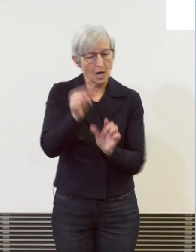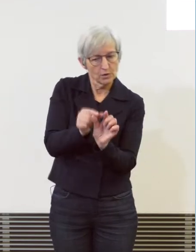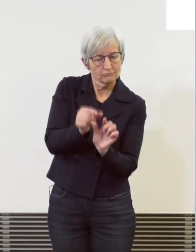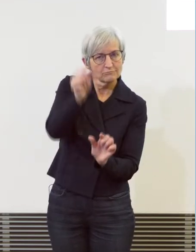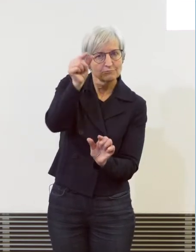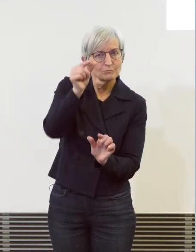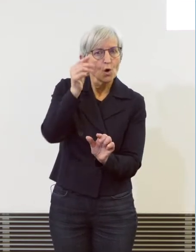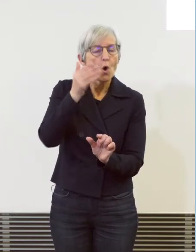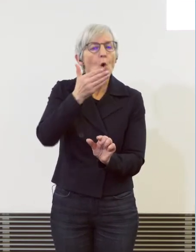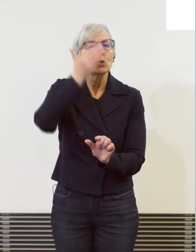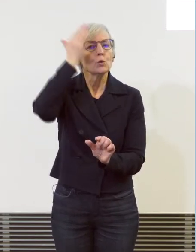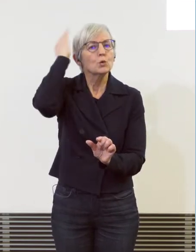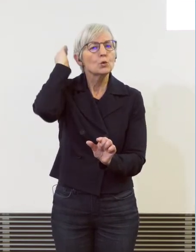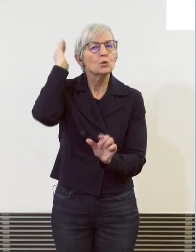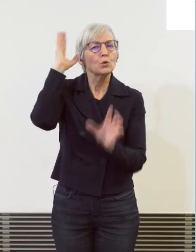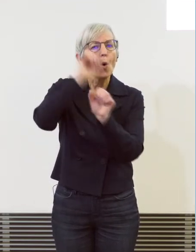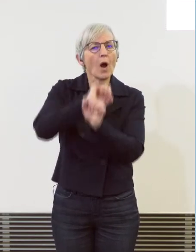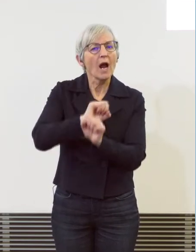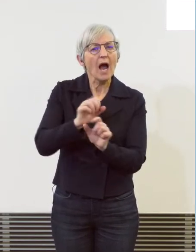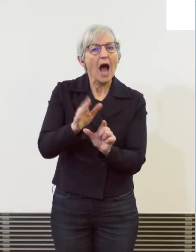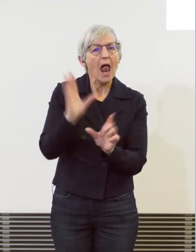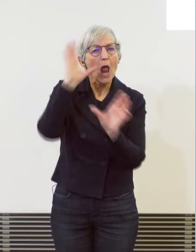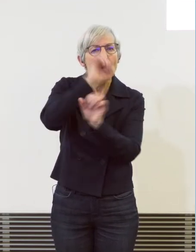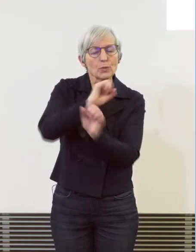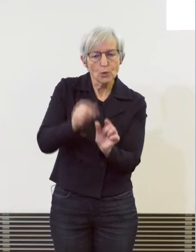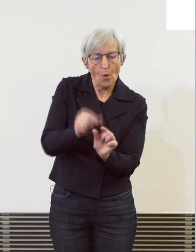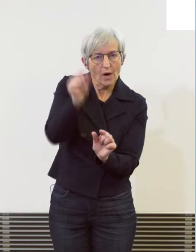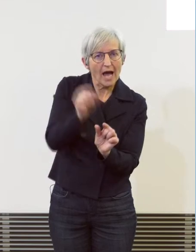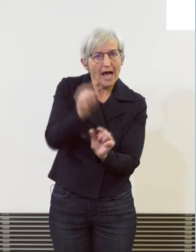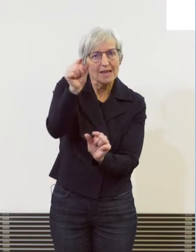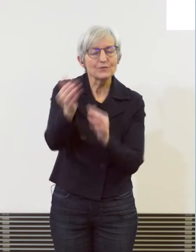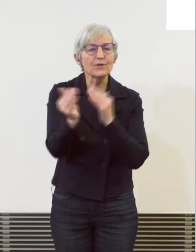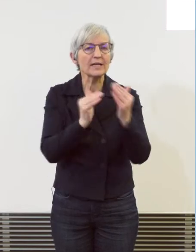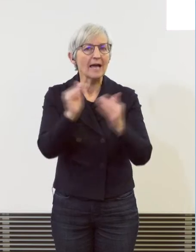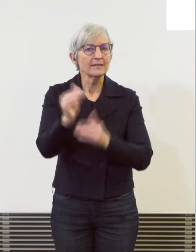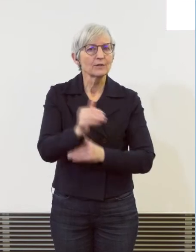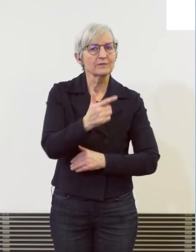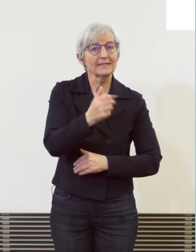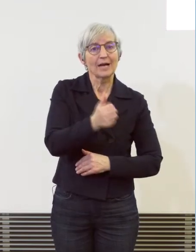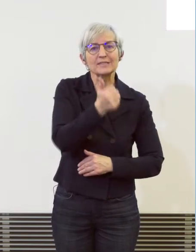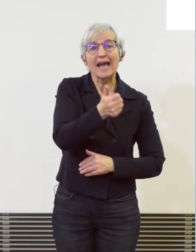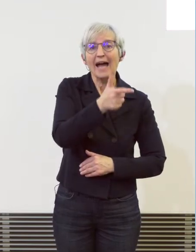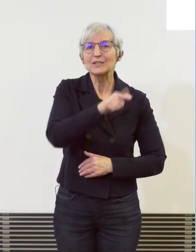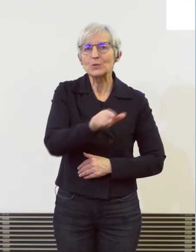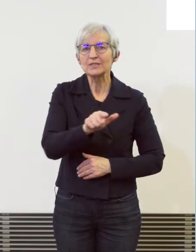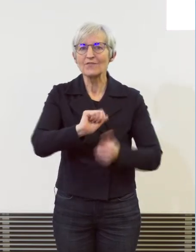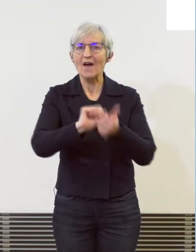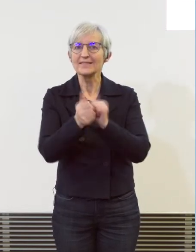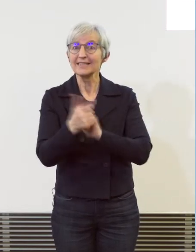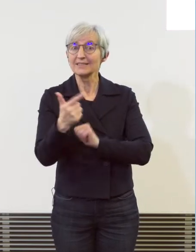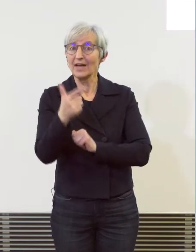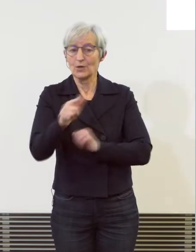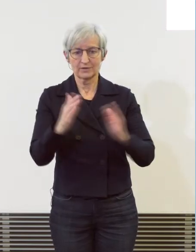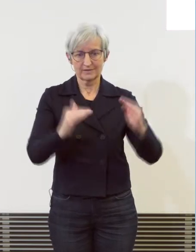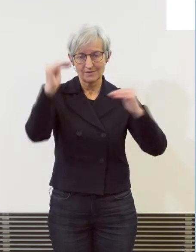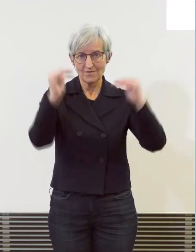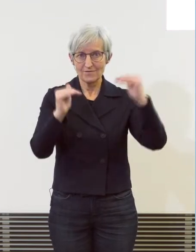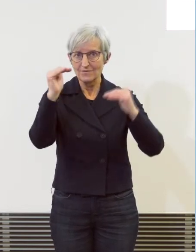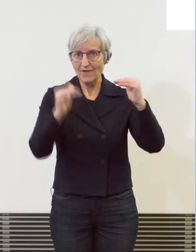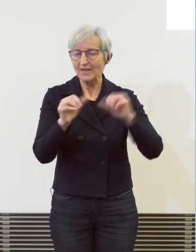Veränderung von 2022 gegen über 2021 zeigen. Die